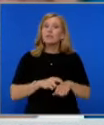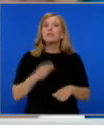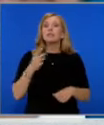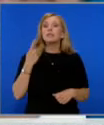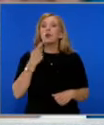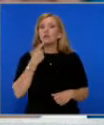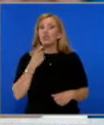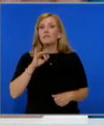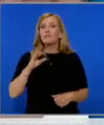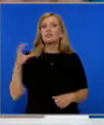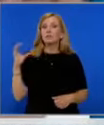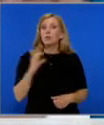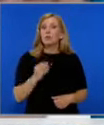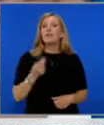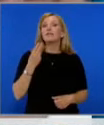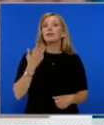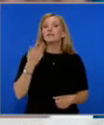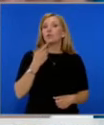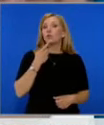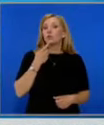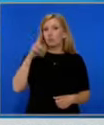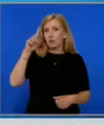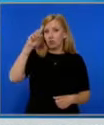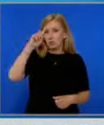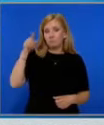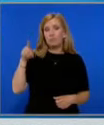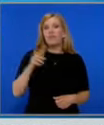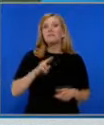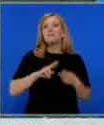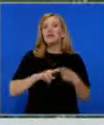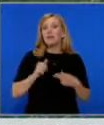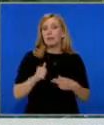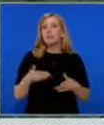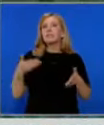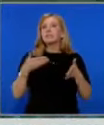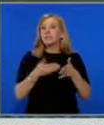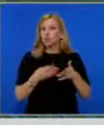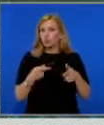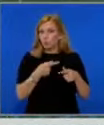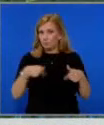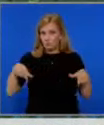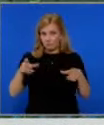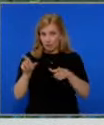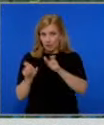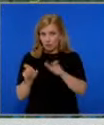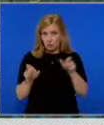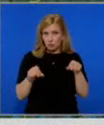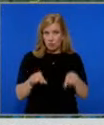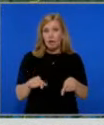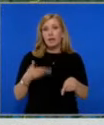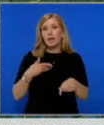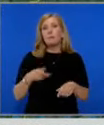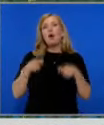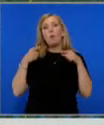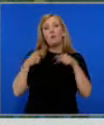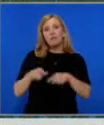-годишния Иван Стоянов и 29-годишната Ваня Габерова срещу Русев, Джамбазов и Иванова, вече бяха предивани